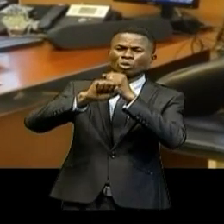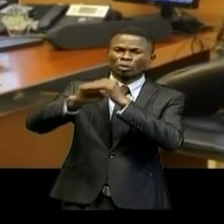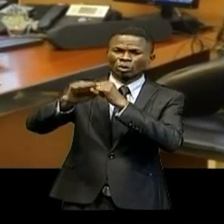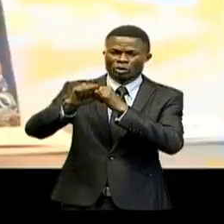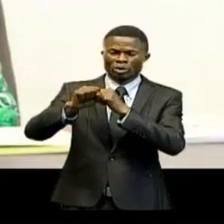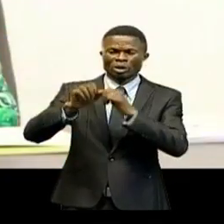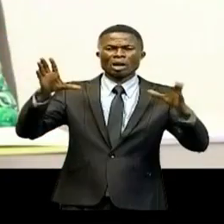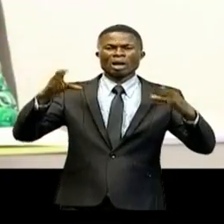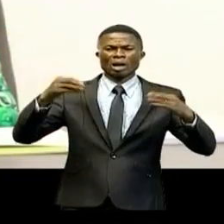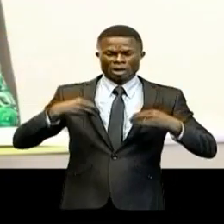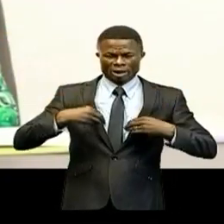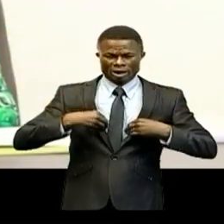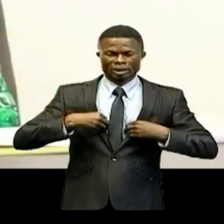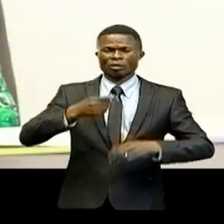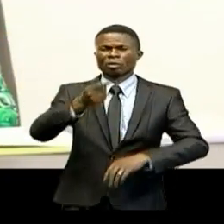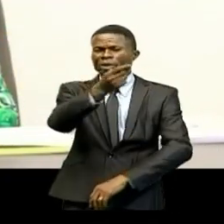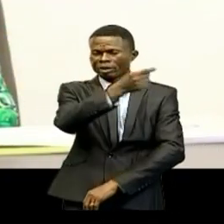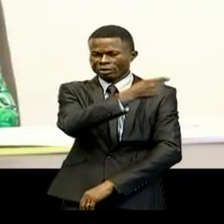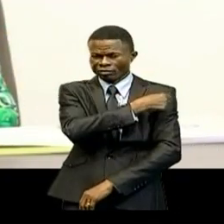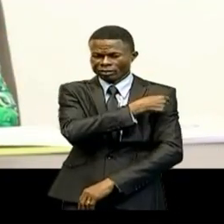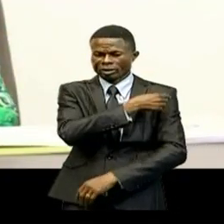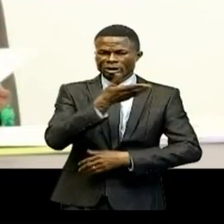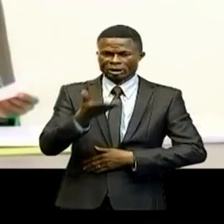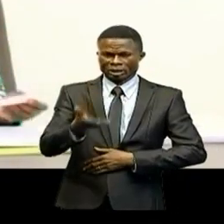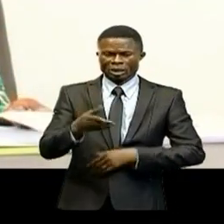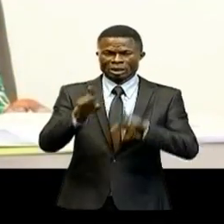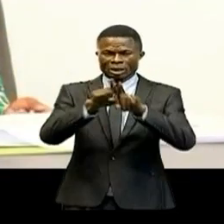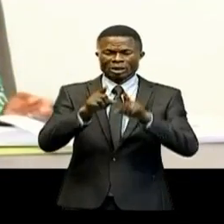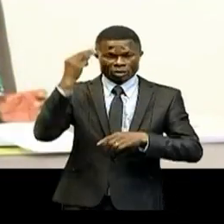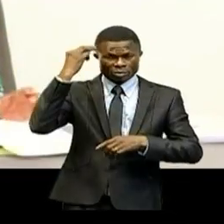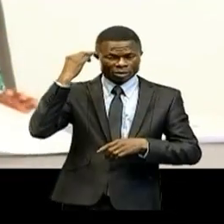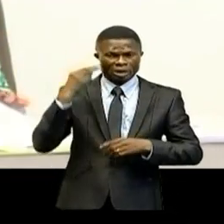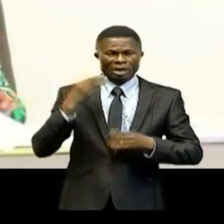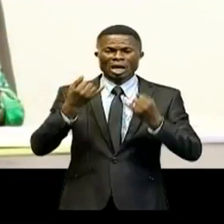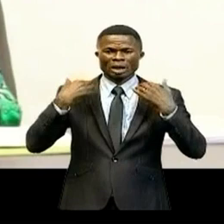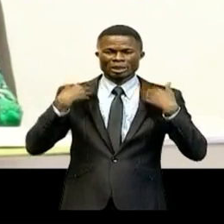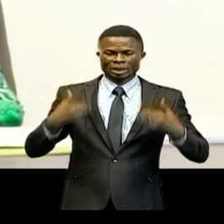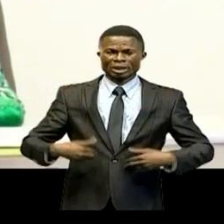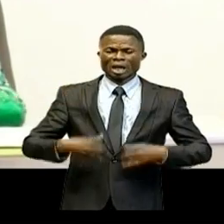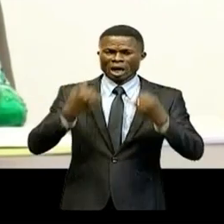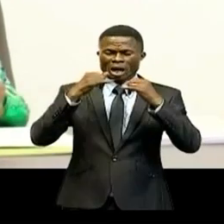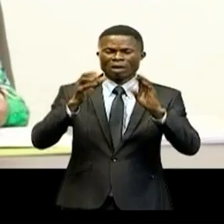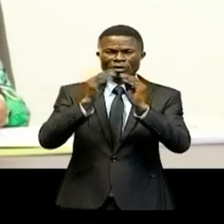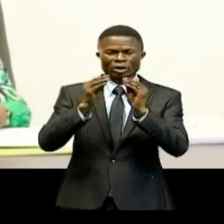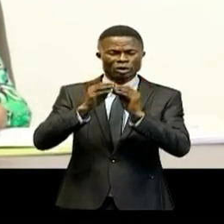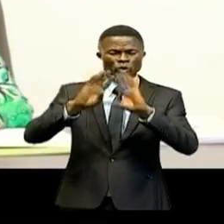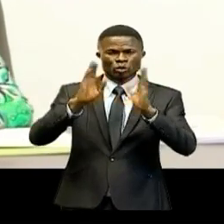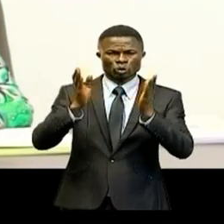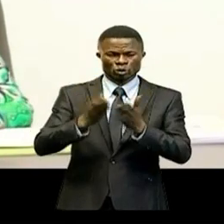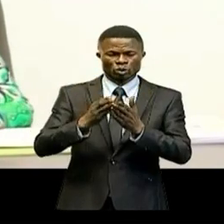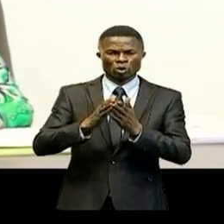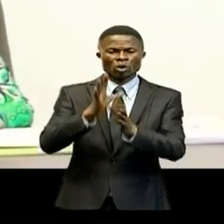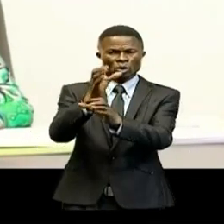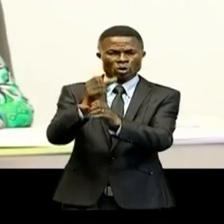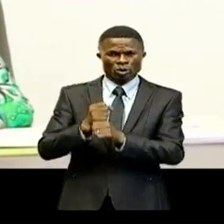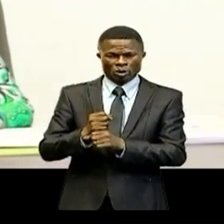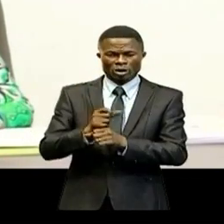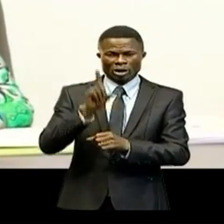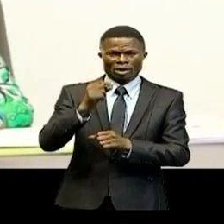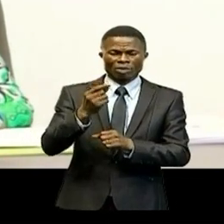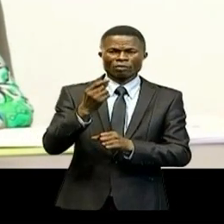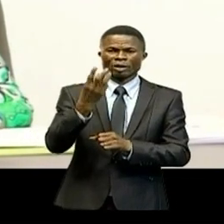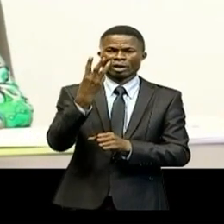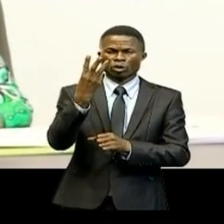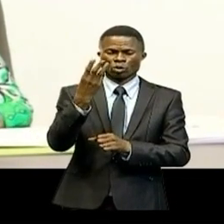acceptant de se faire vacciner. Il a aussi informé le Conseil de la réception le 23 octobre